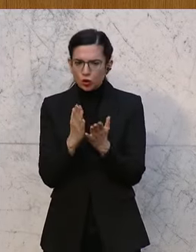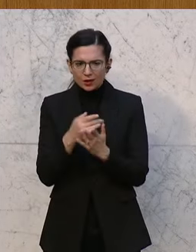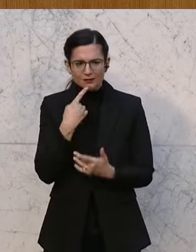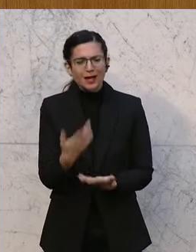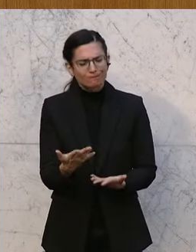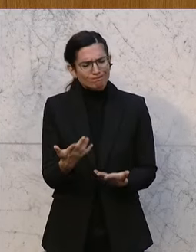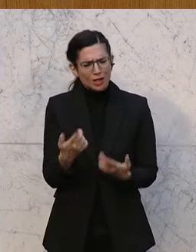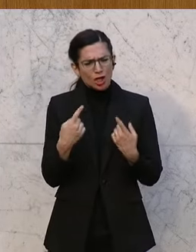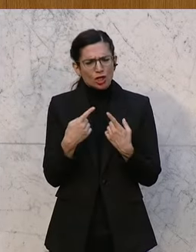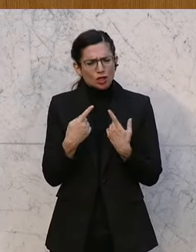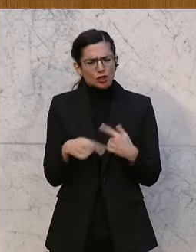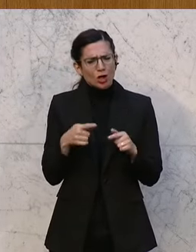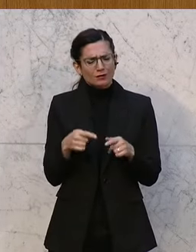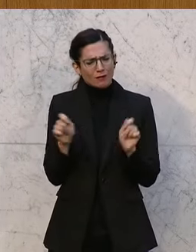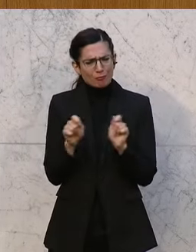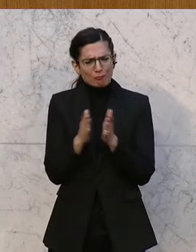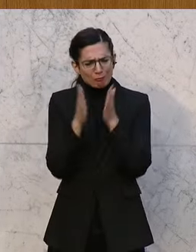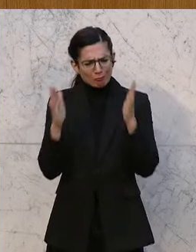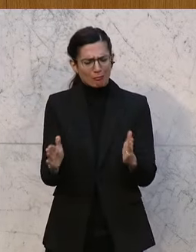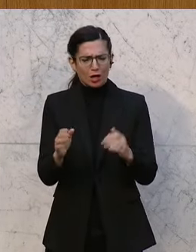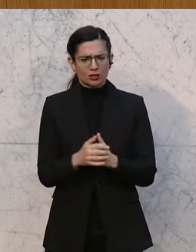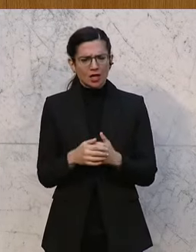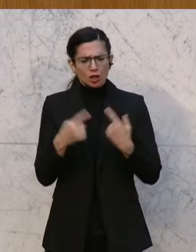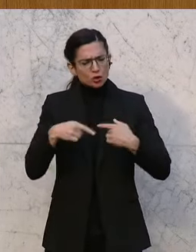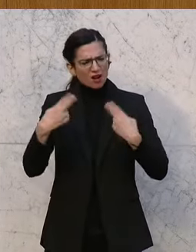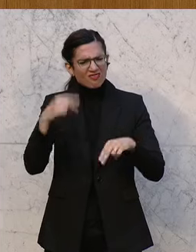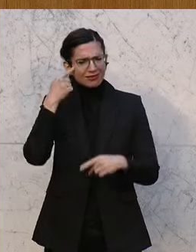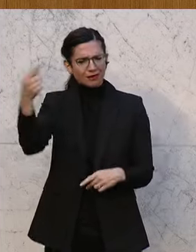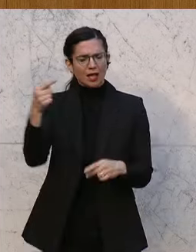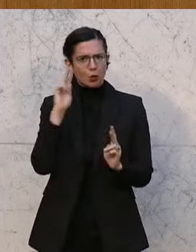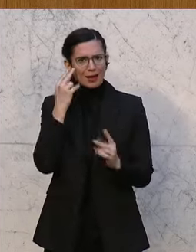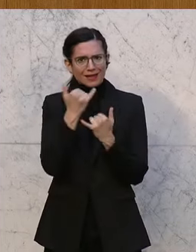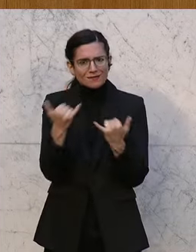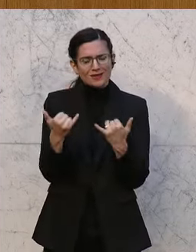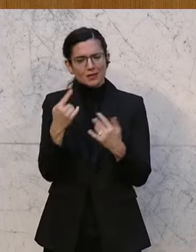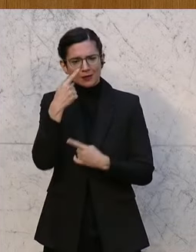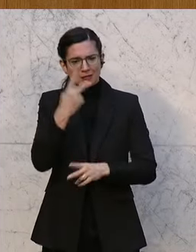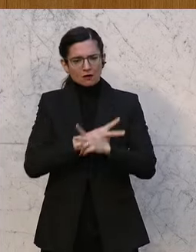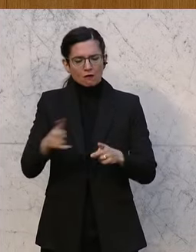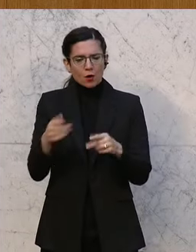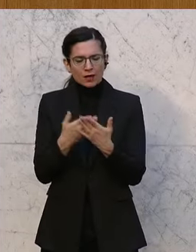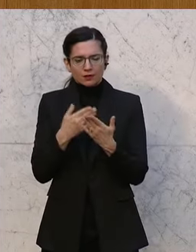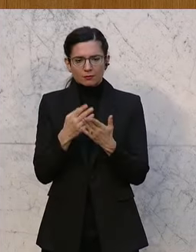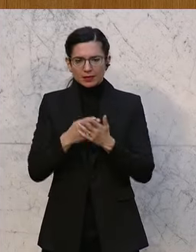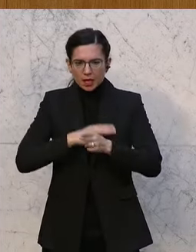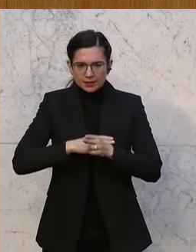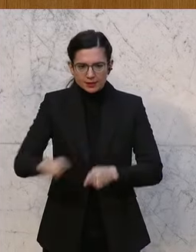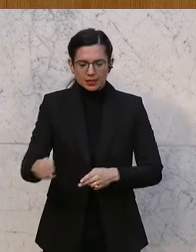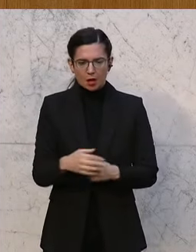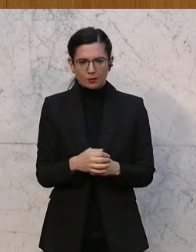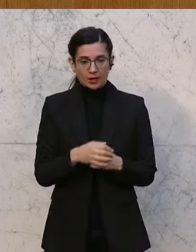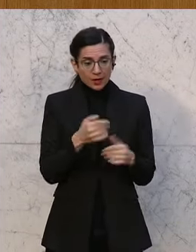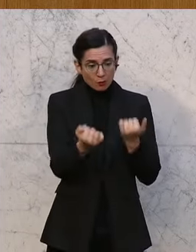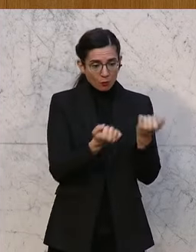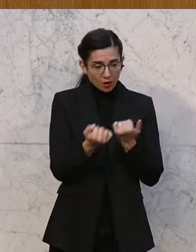Also das ist richtig. Wie gesagt, weiterdenken könnte man noch, weil es ist einfach sinnvoll und für die Optik besser, wenn nicht direkt aus der